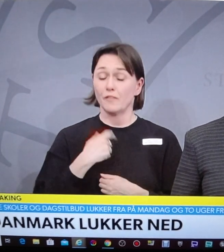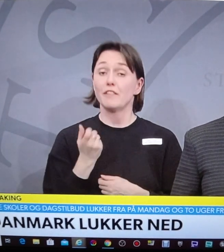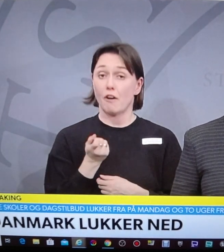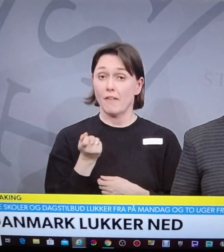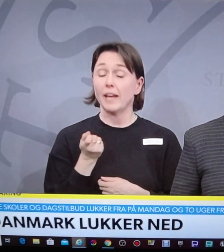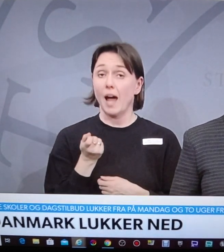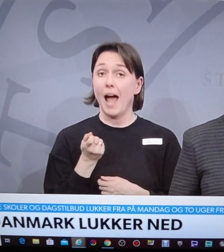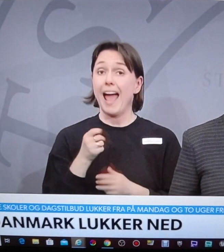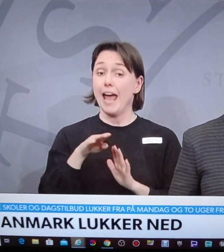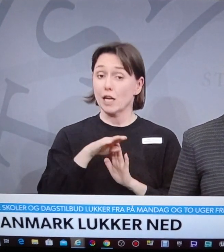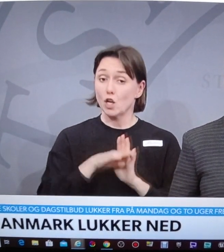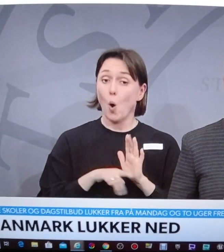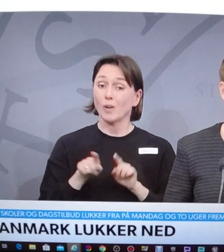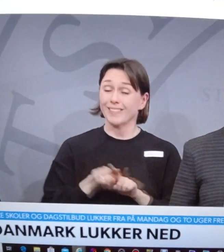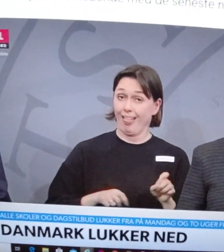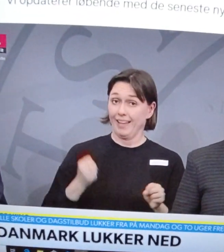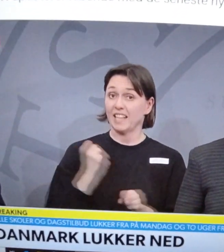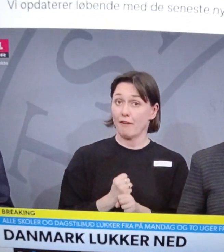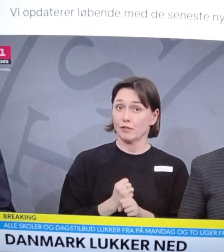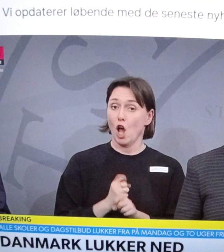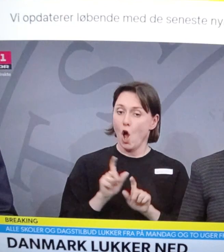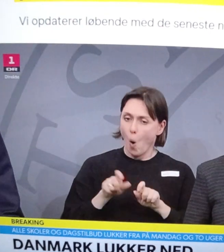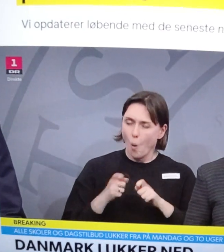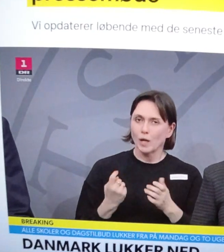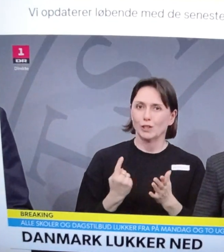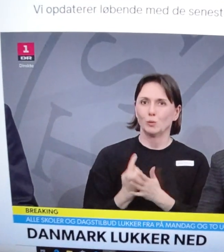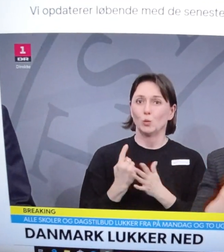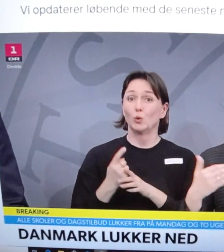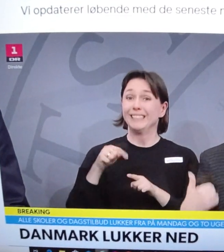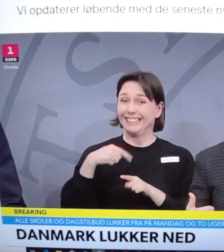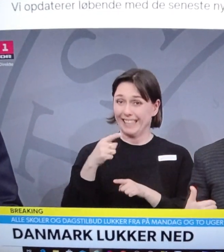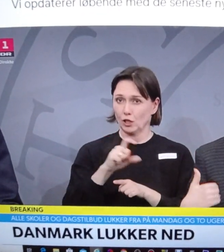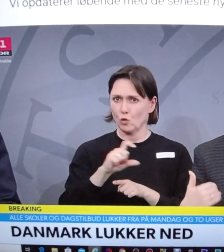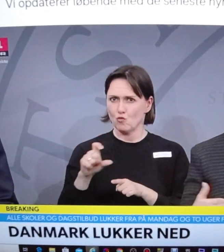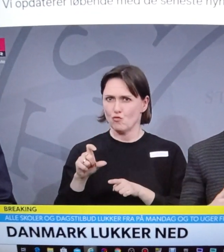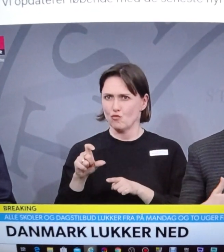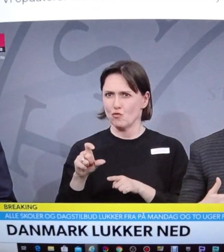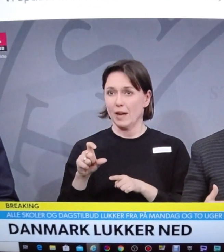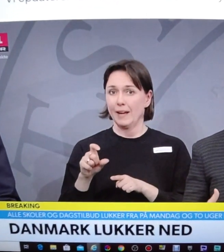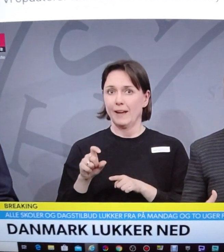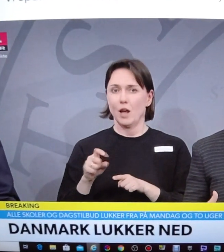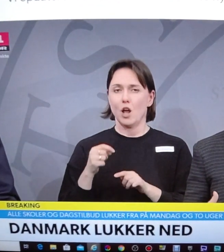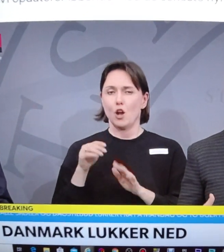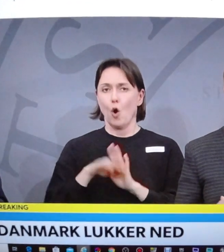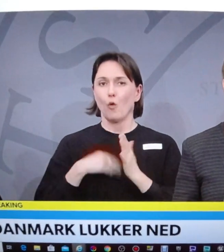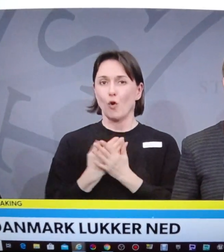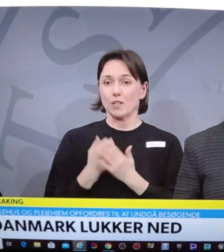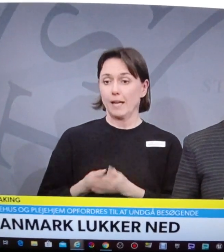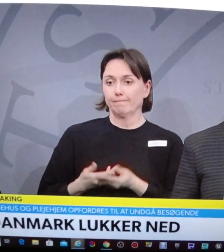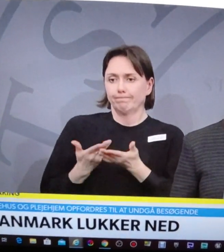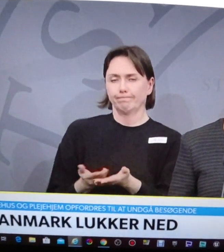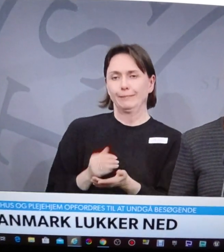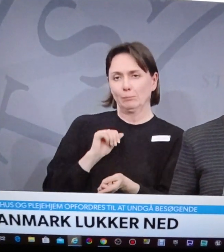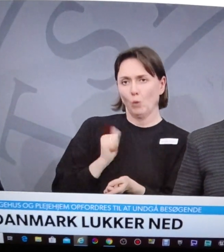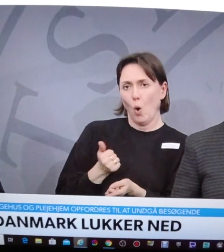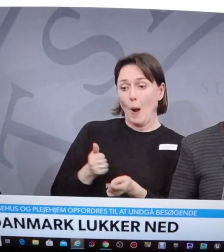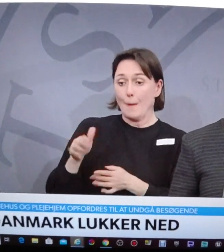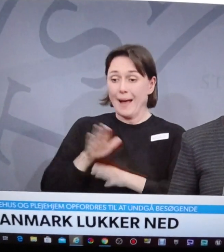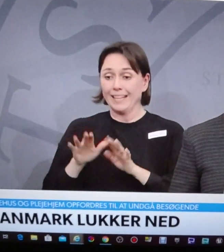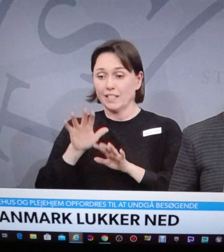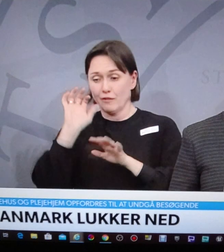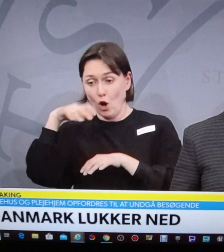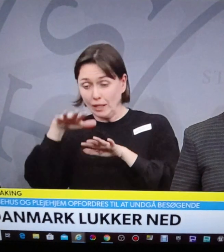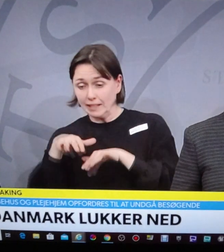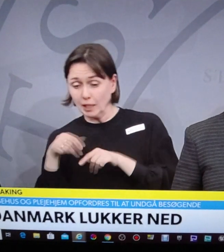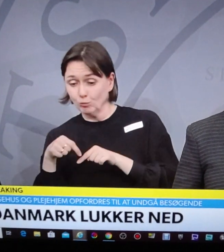loven træder i kraft hurtigst muligt i næste uge, fremsættes i morgen, behandles i Folketinget, og så vil det være muligt